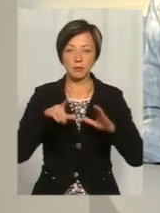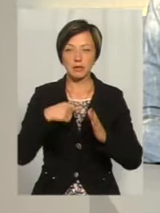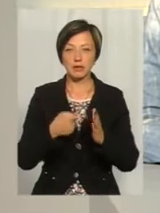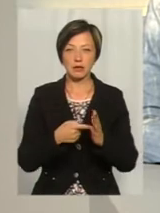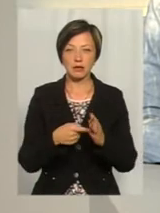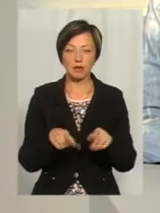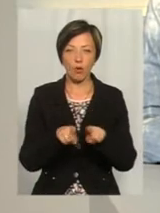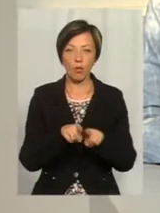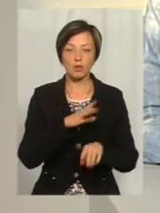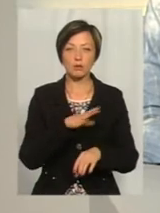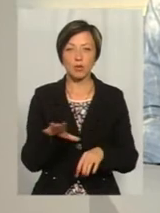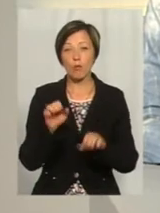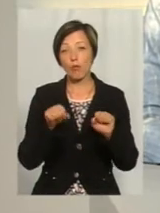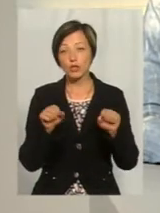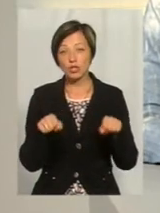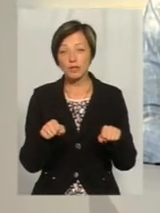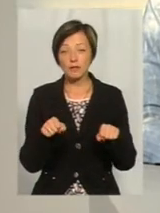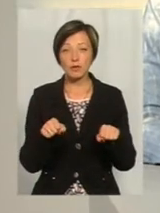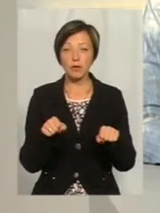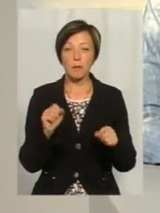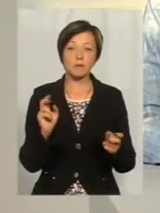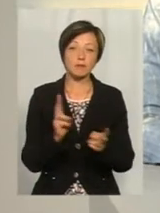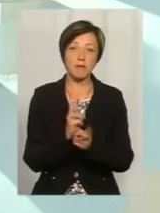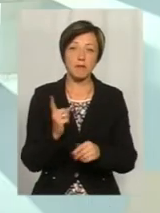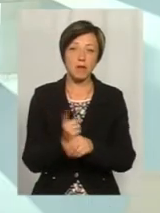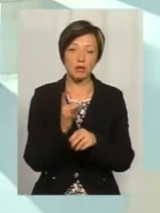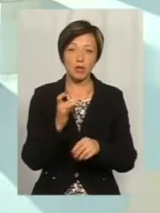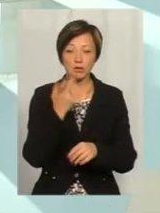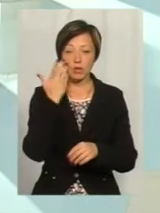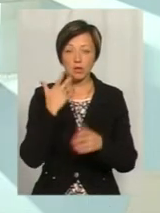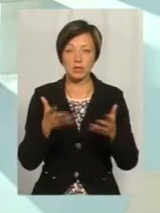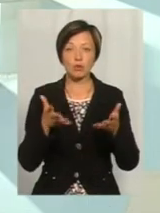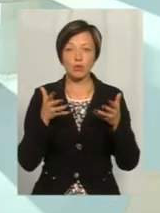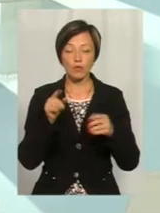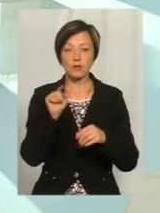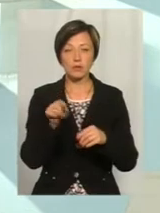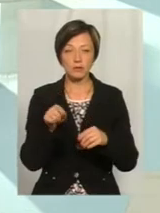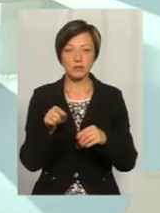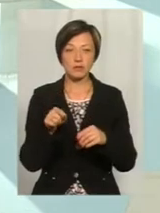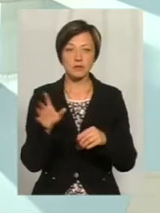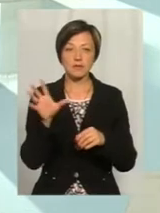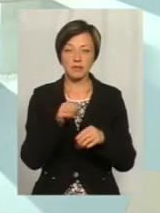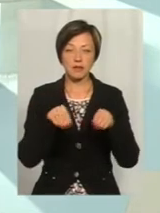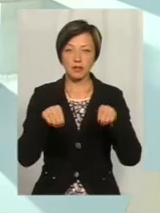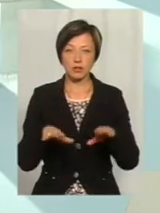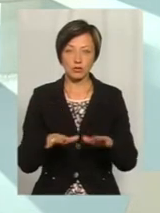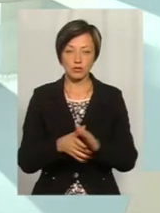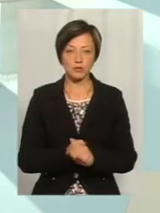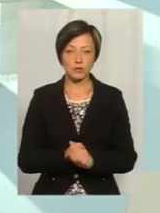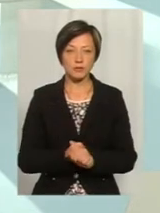Не було такого. Можливо, ми з чимось стикалися вперше, але коли з'ясовувалося, тобто, все вирішувалося.